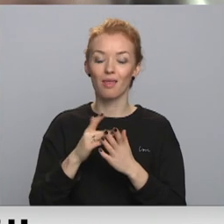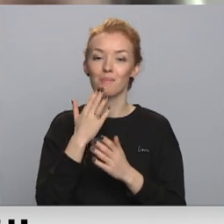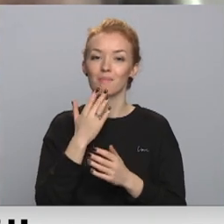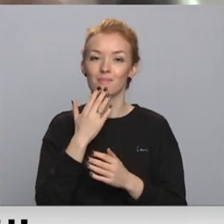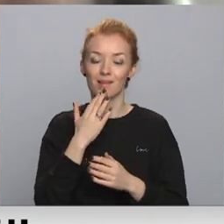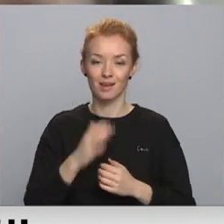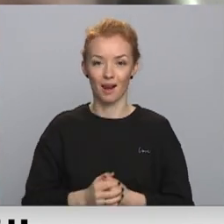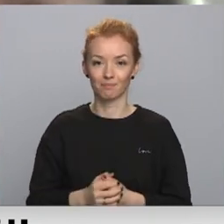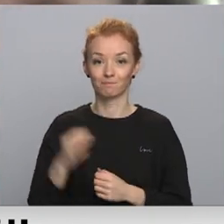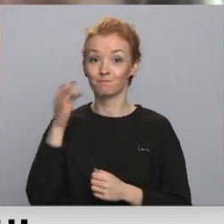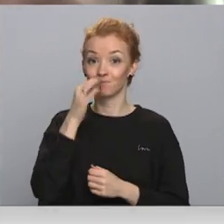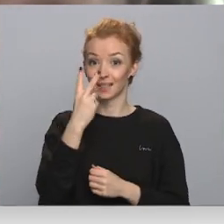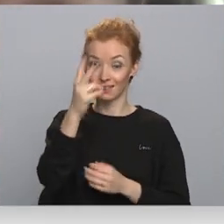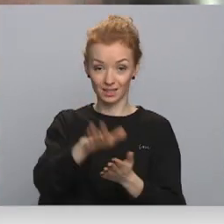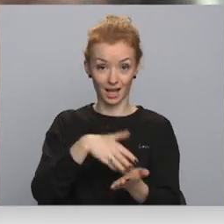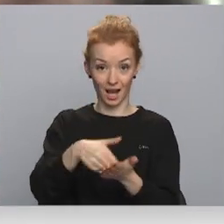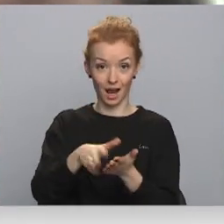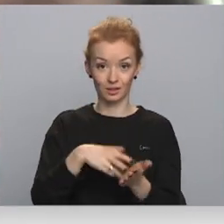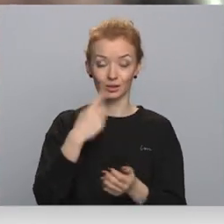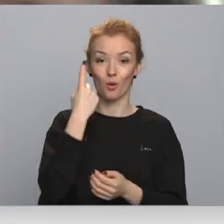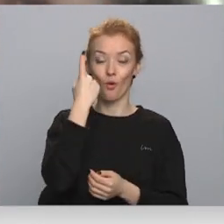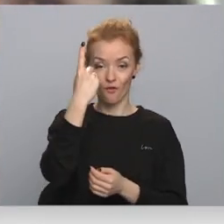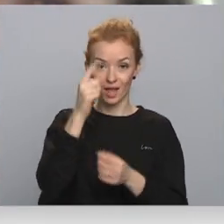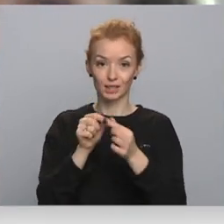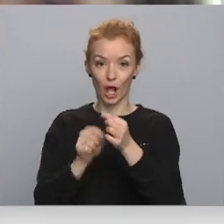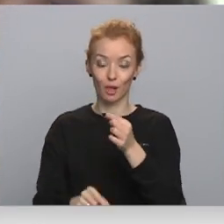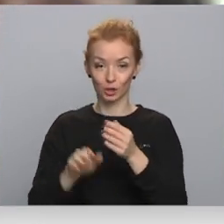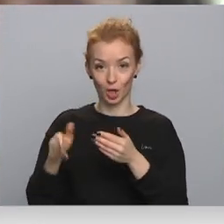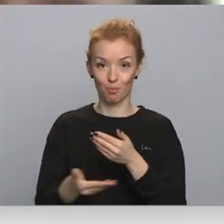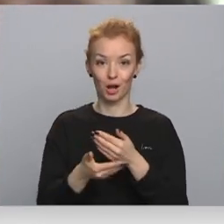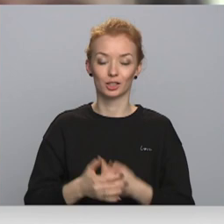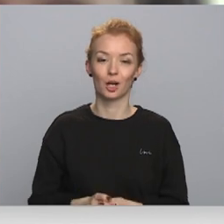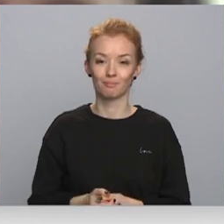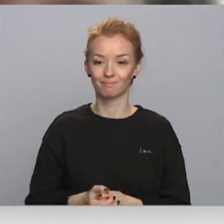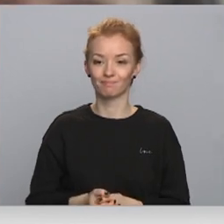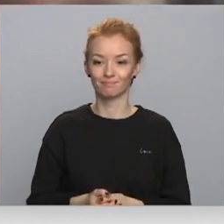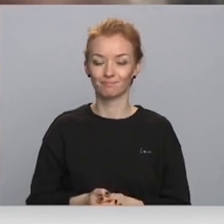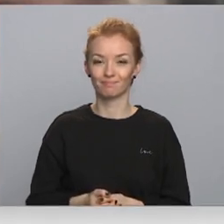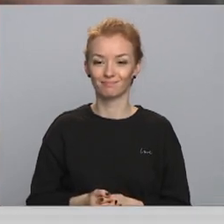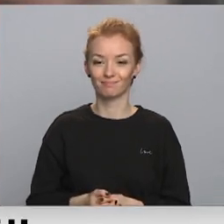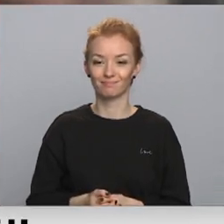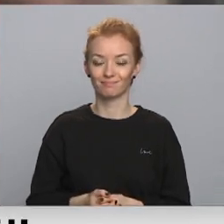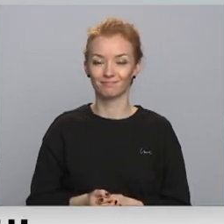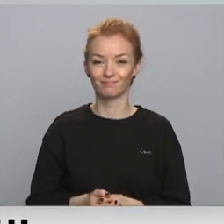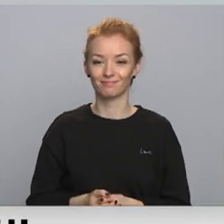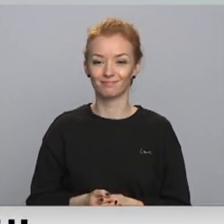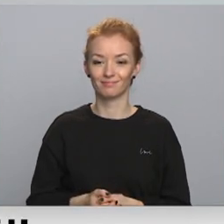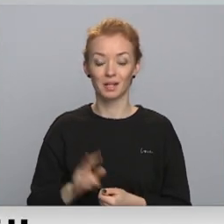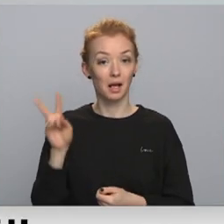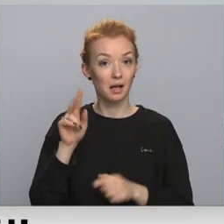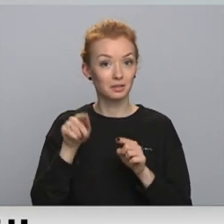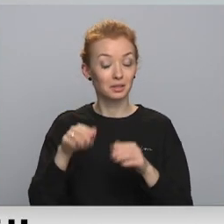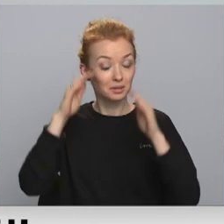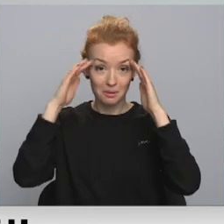divas krāsas un viens salmiņš atpakašā. Lūk, kas tas ir?